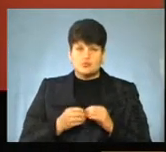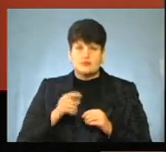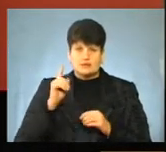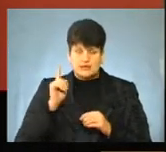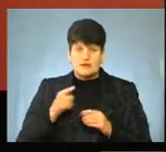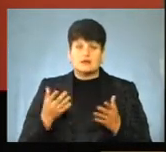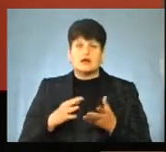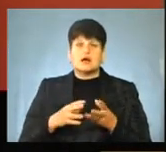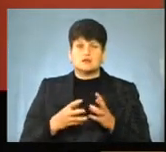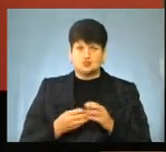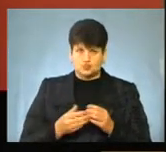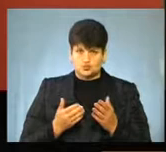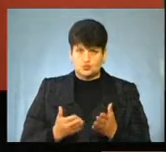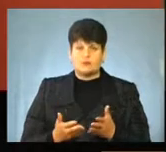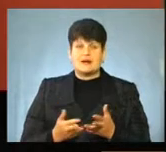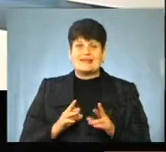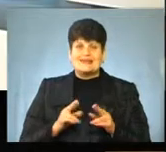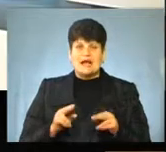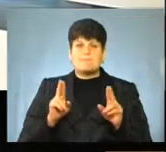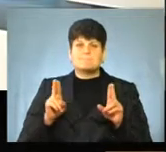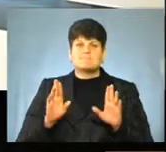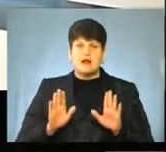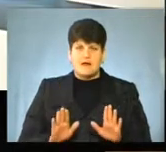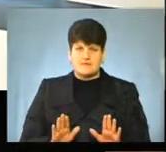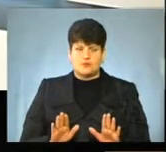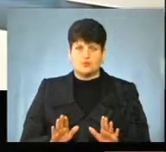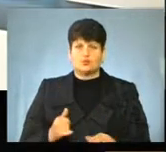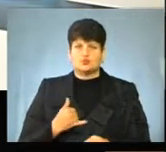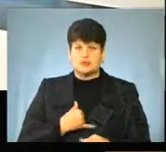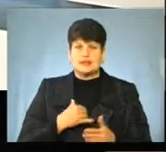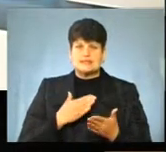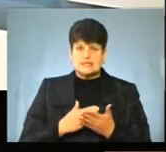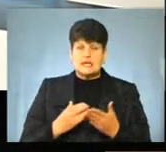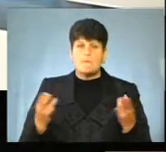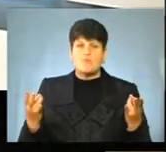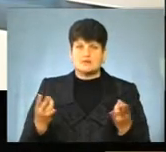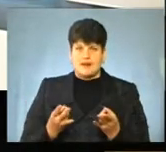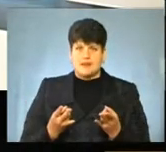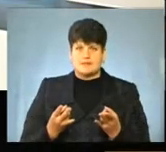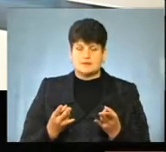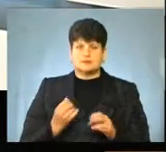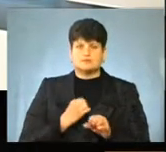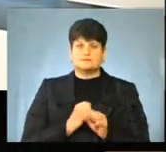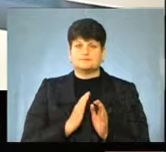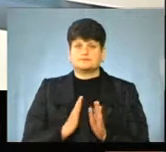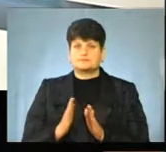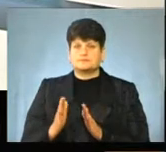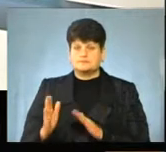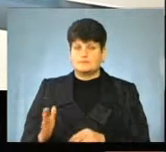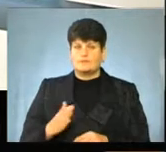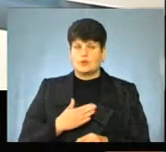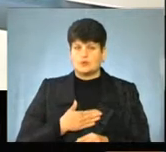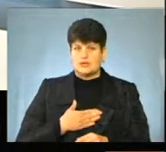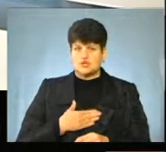яка це буде сума, бо може порахувати, так? І, як правило, в нас є потреба навести лад в